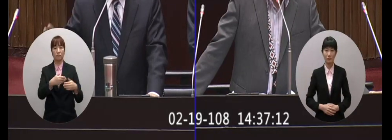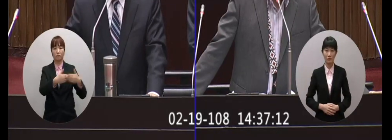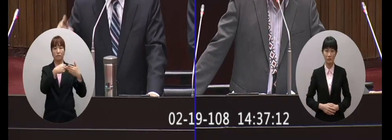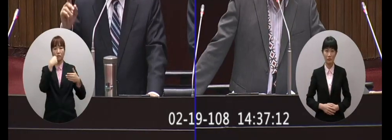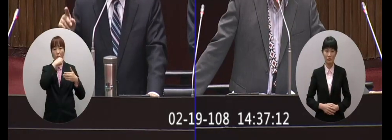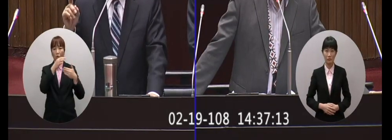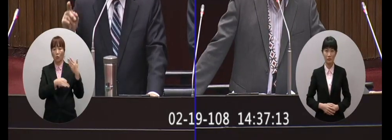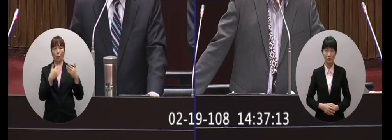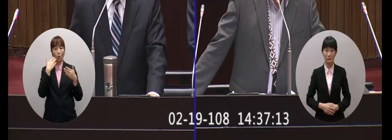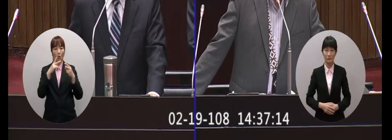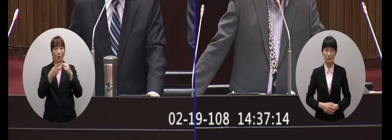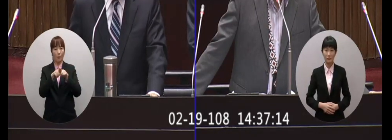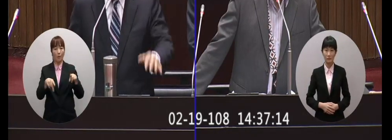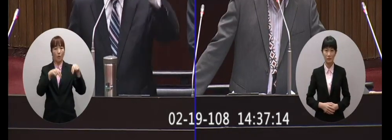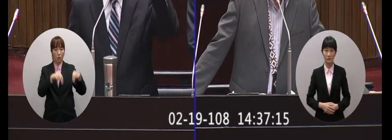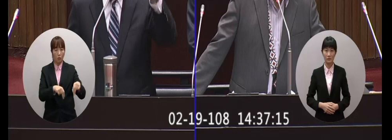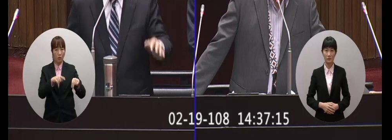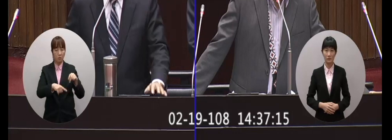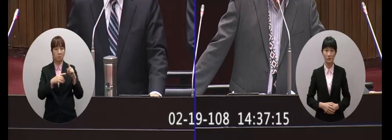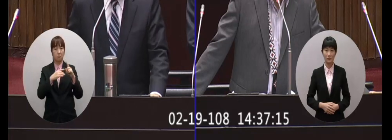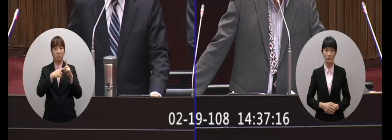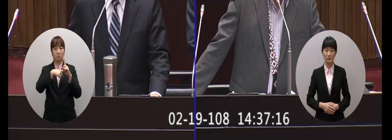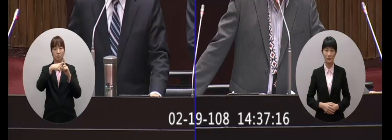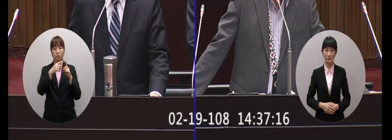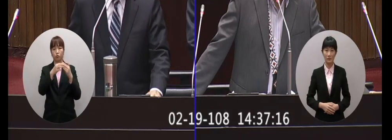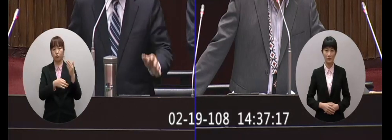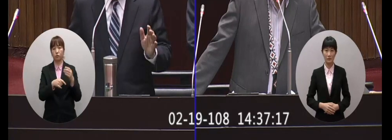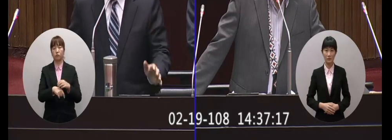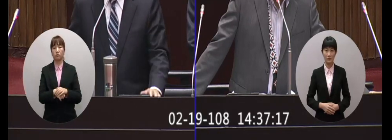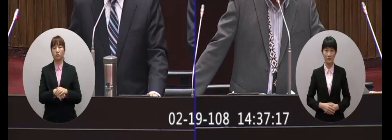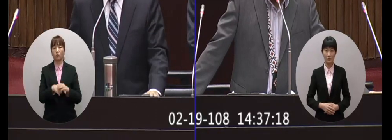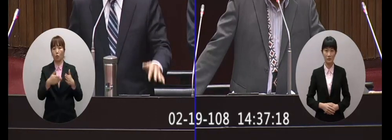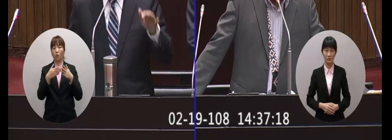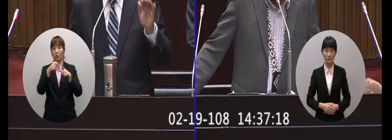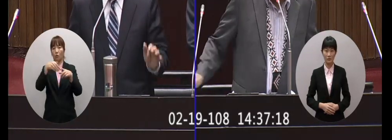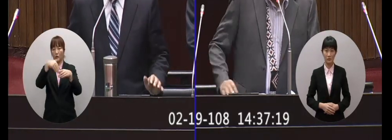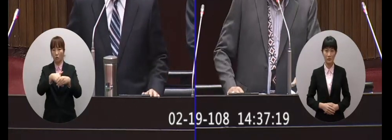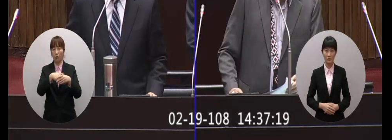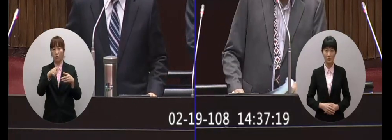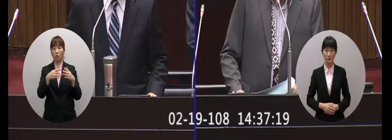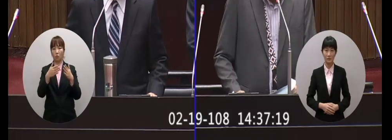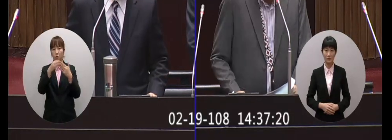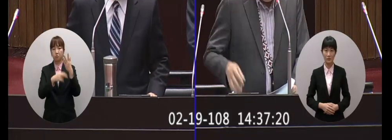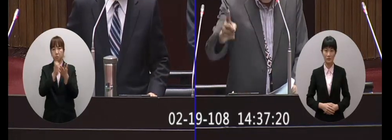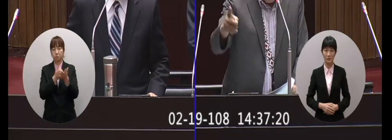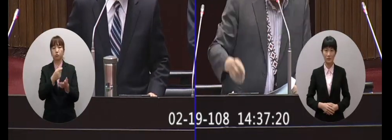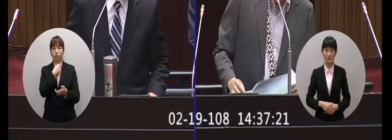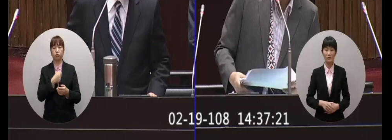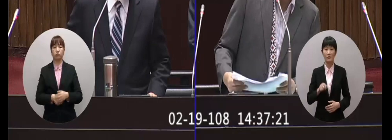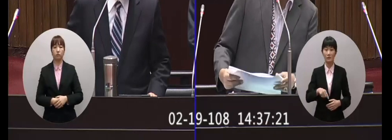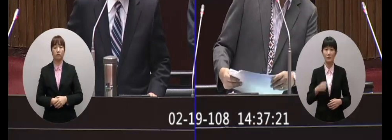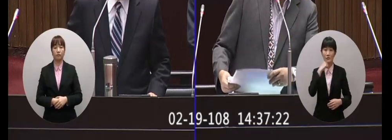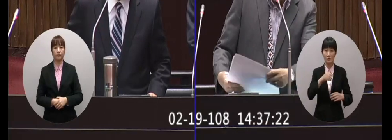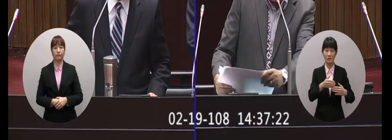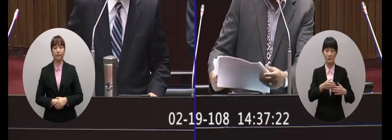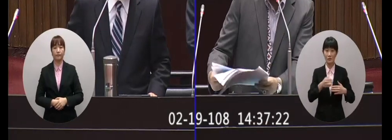如果要簽像和平協議這種層次的那一定要不但要公投而且要很高門檻的公投好了這個兩岸關係